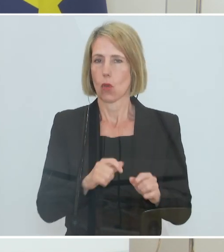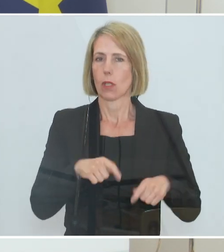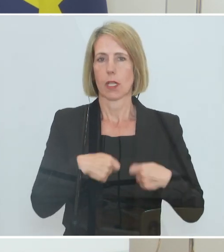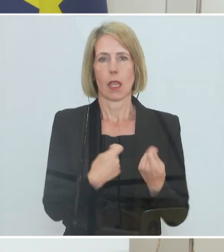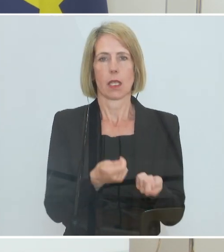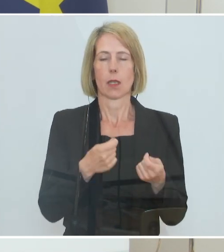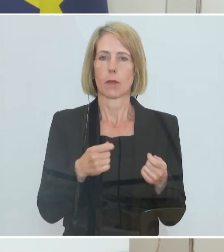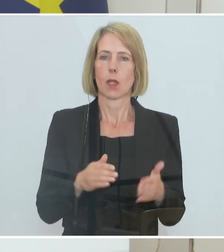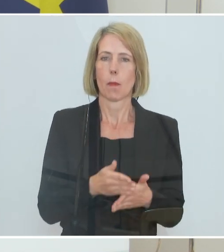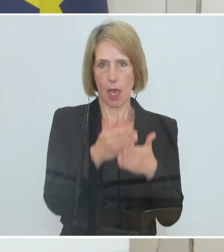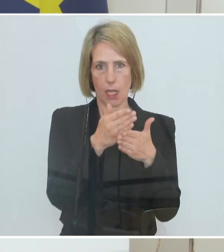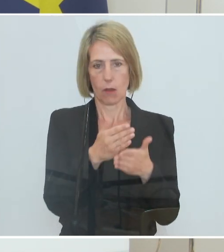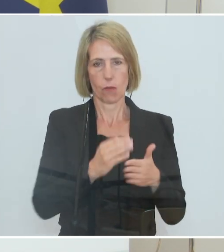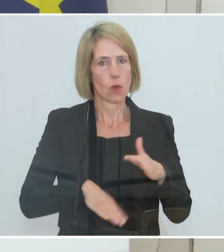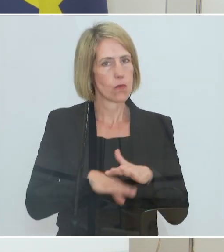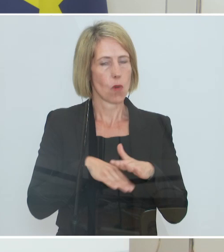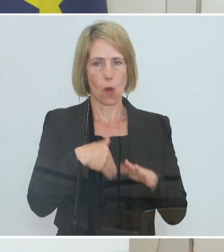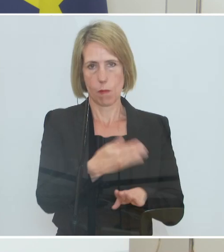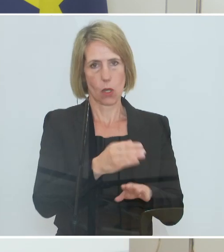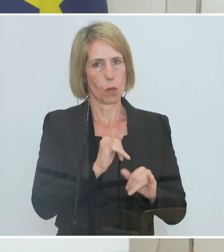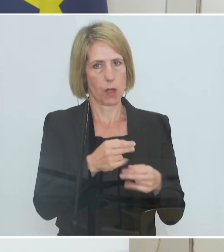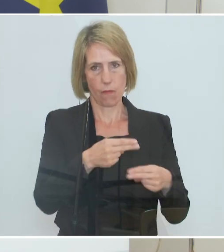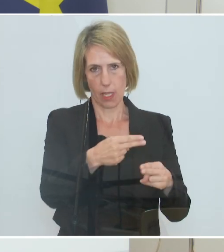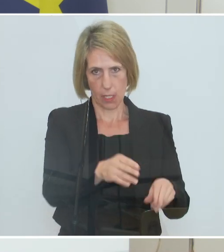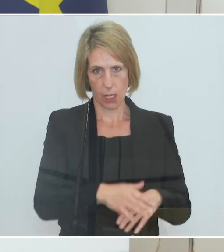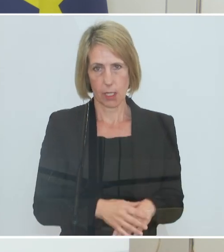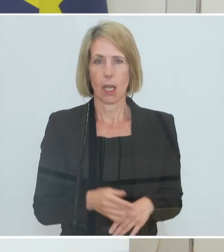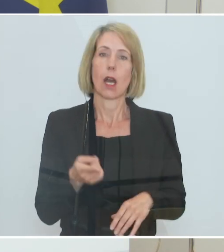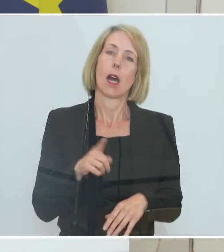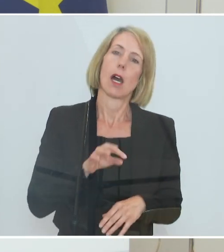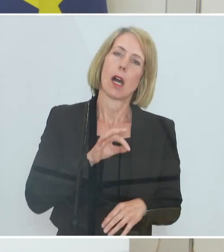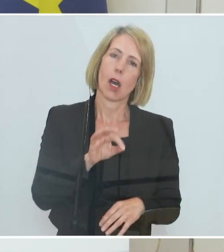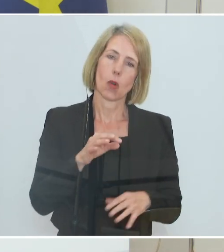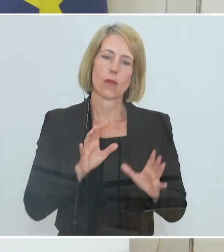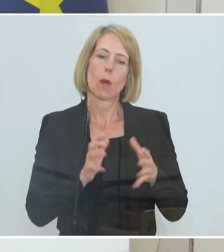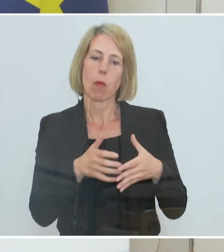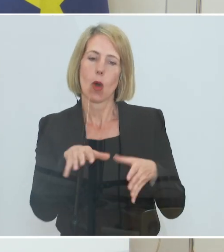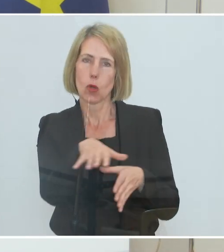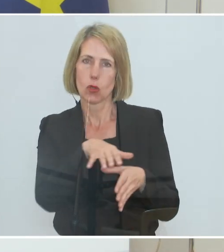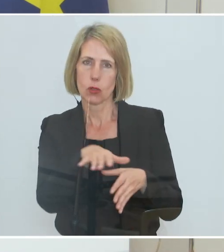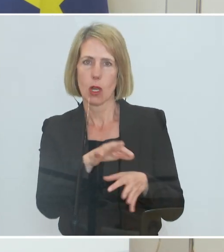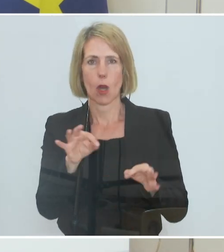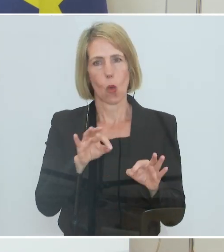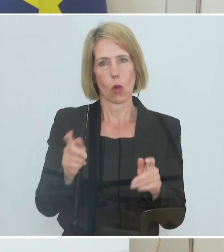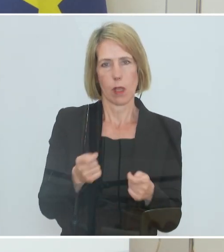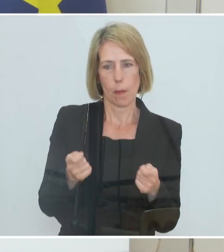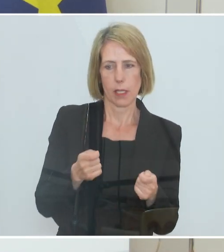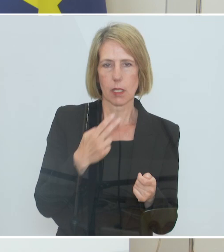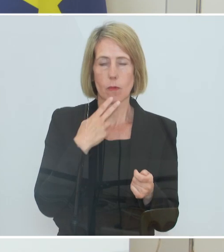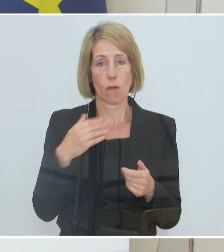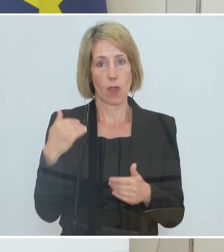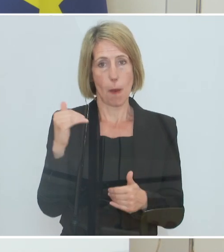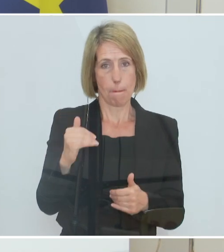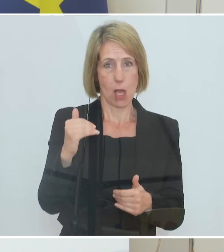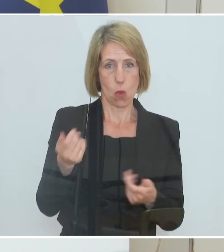die Beihilfe voll zu bekommen. Das gilt auch für Branchen oder Betriebe, die behördlich geschlossen